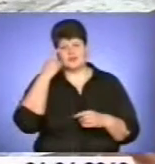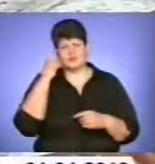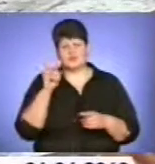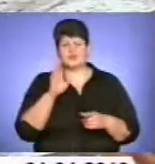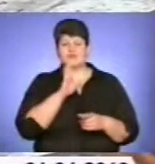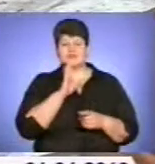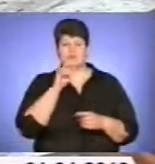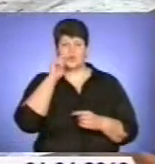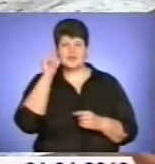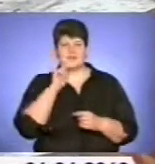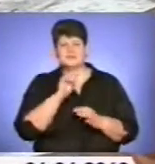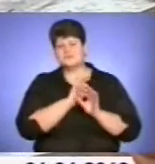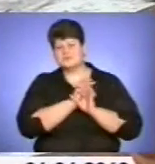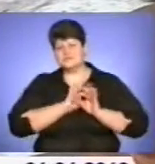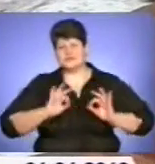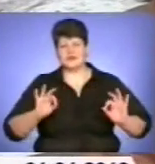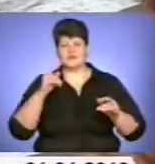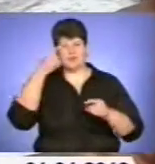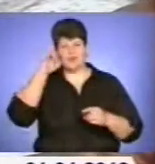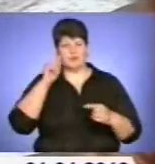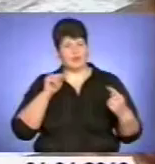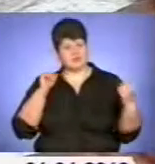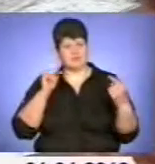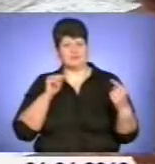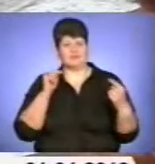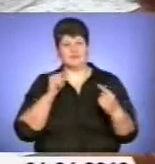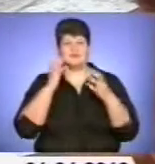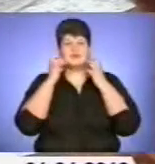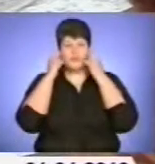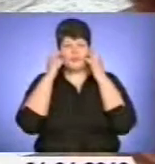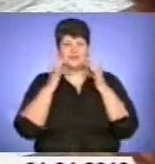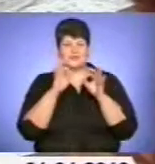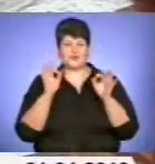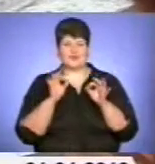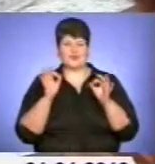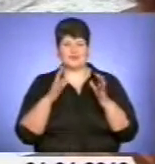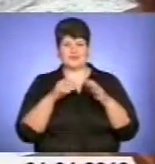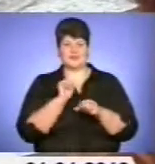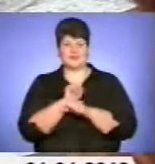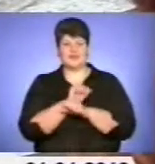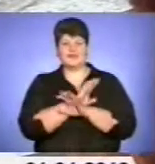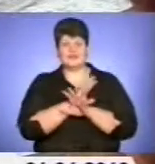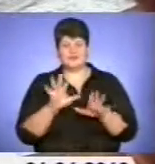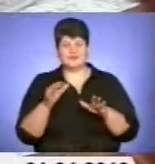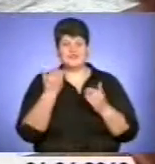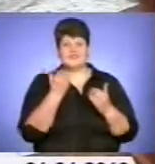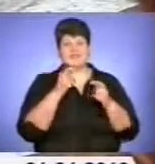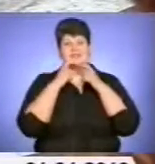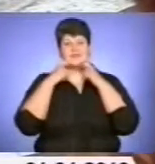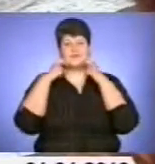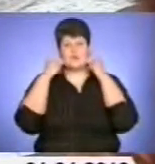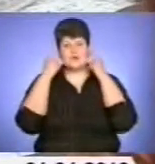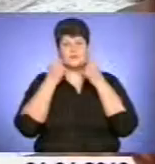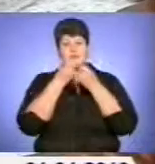жінки чудово вміють їм протистояти, і це ніколи їх не буде зупиняти в їхніх посмішках,